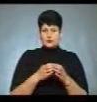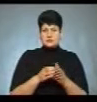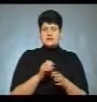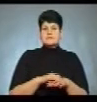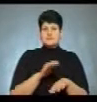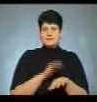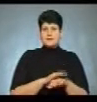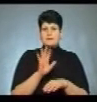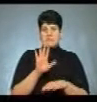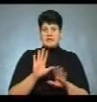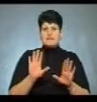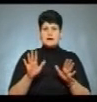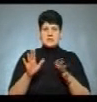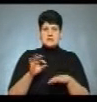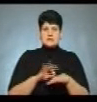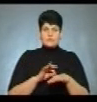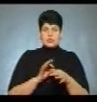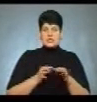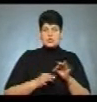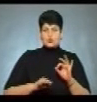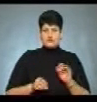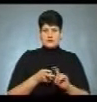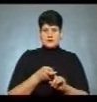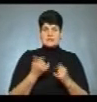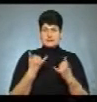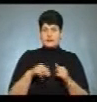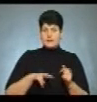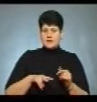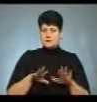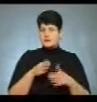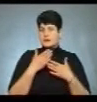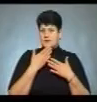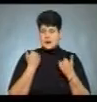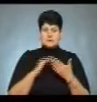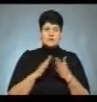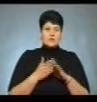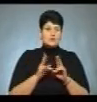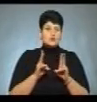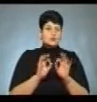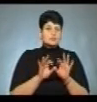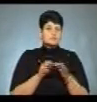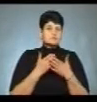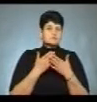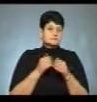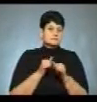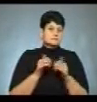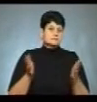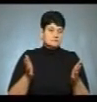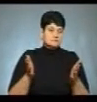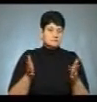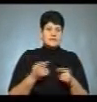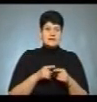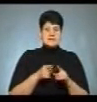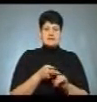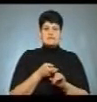'ять випадків захворювань на кишкову інфекцію. Наразі директора на місці немає, ситуацію ніхто не коментує. Це інфекційне